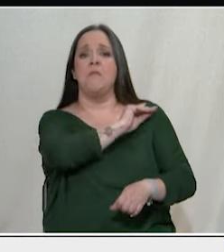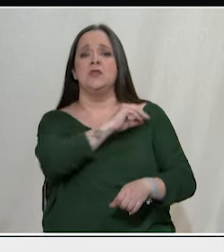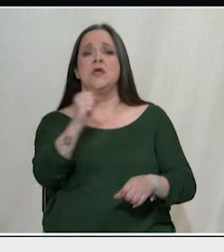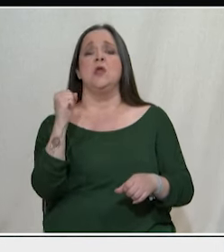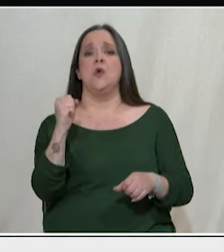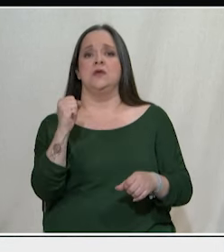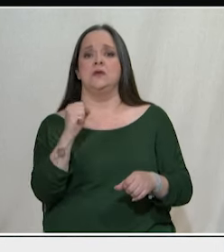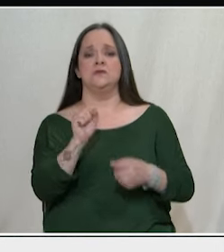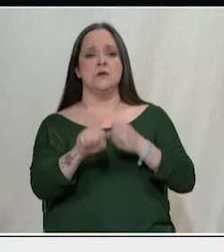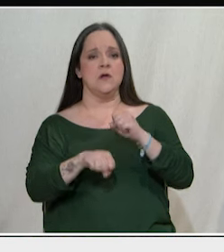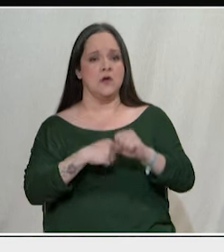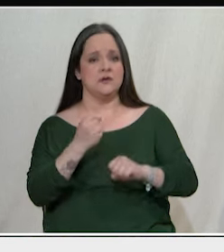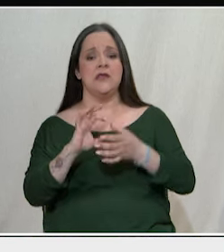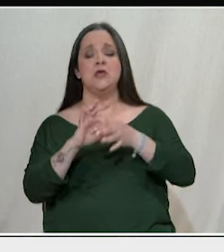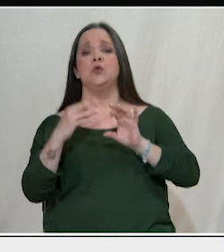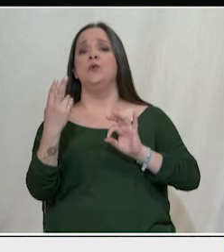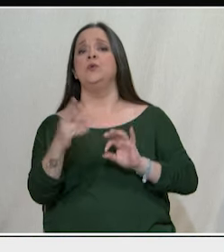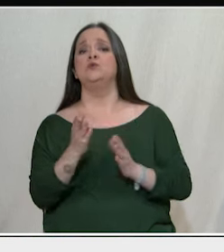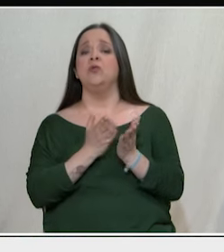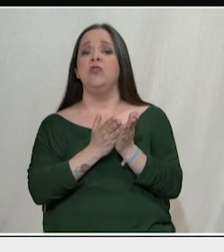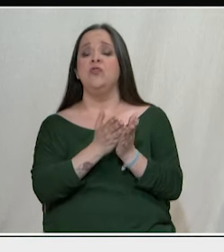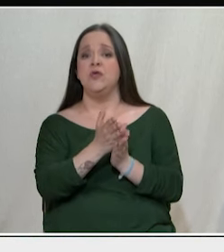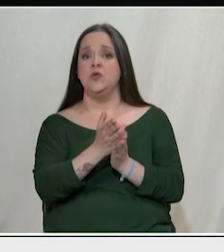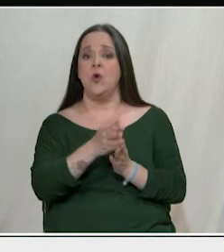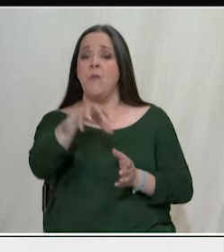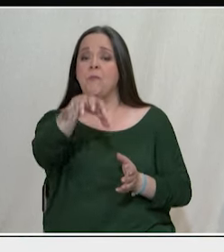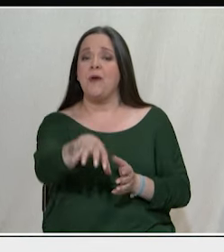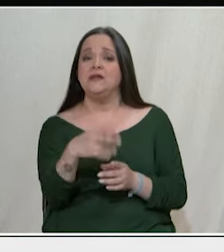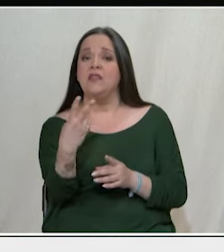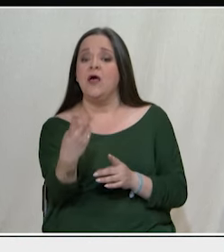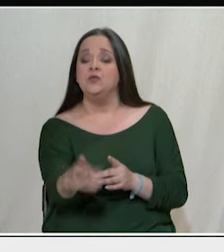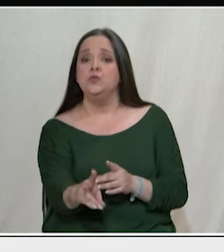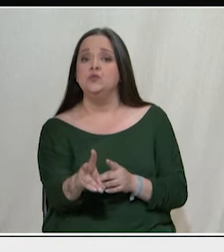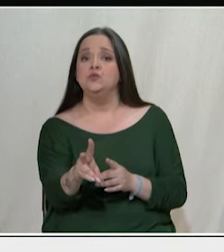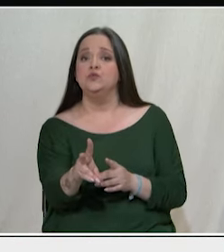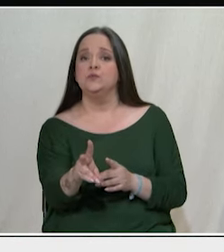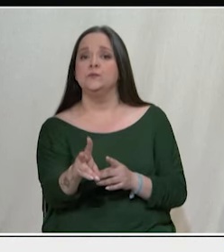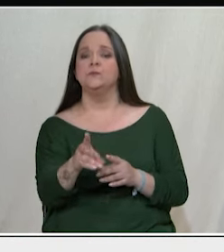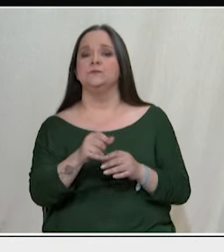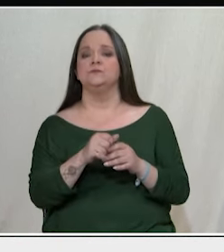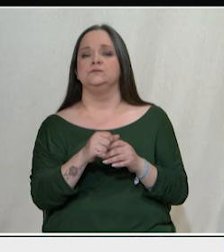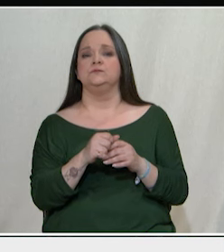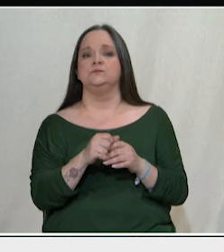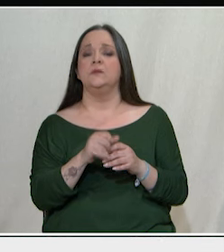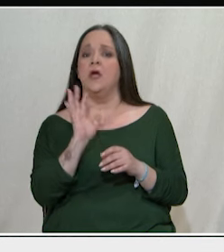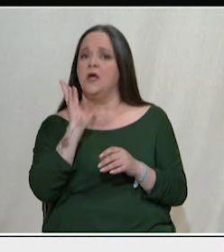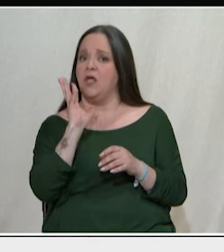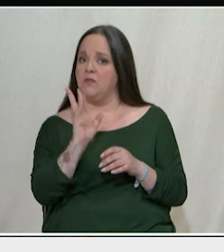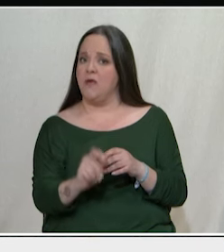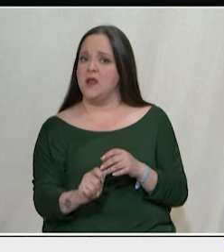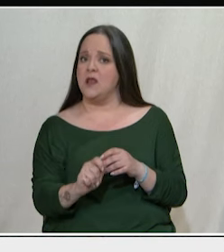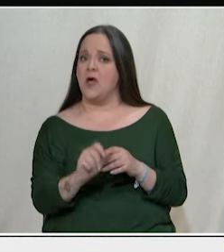αγωνίζονται για το ιστορικό τους δίκιο στη γη τους, σε μία πατρίδα και καθημερινά